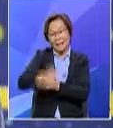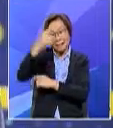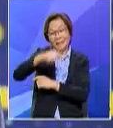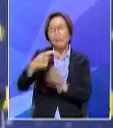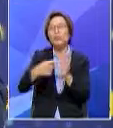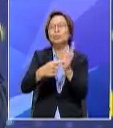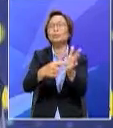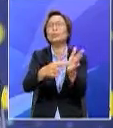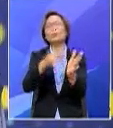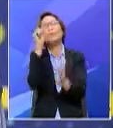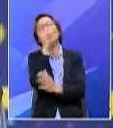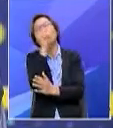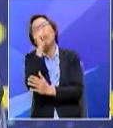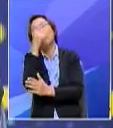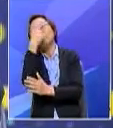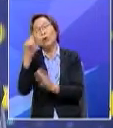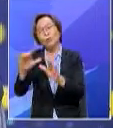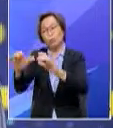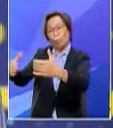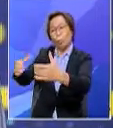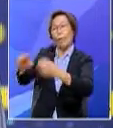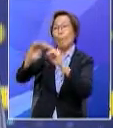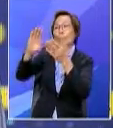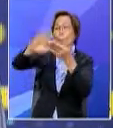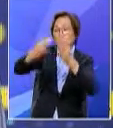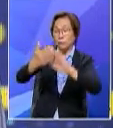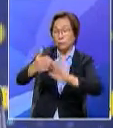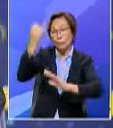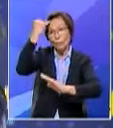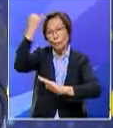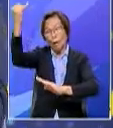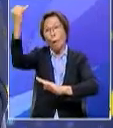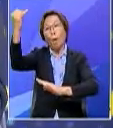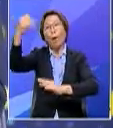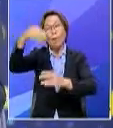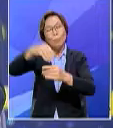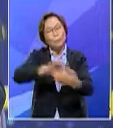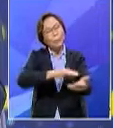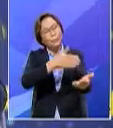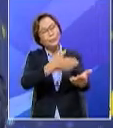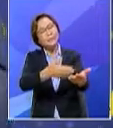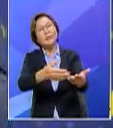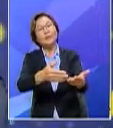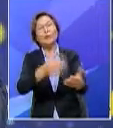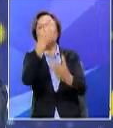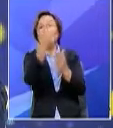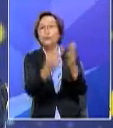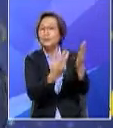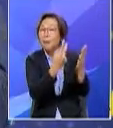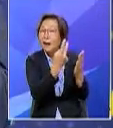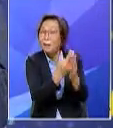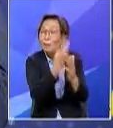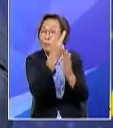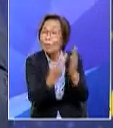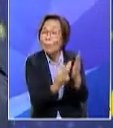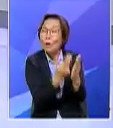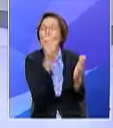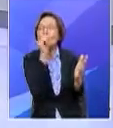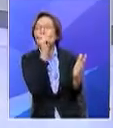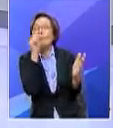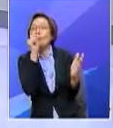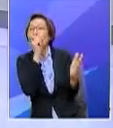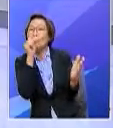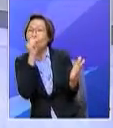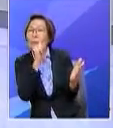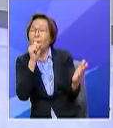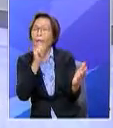oleh kerana kelompok masyarakat di situ agak mempunyai pandangan sedikit keras tentang muzik maka kami dua jam itu membuat persembahan secara acapella